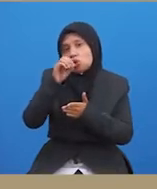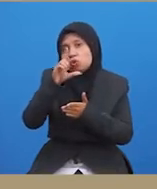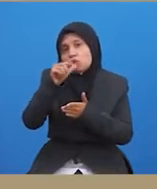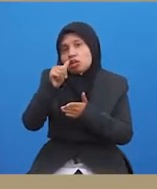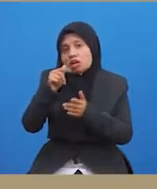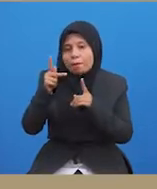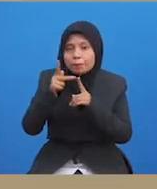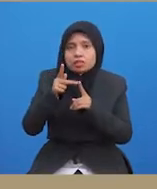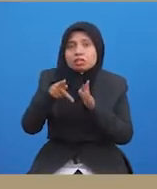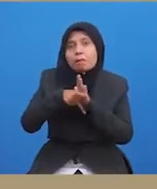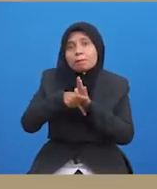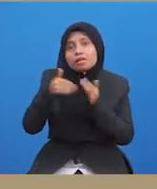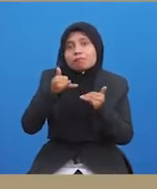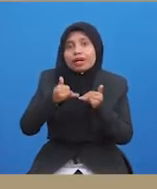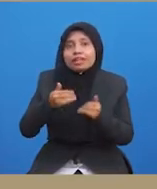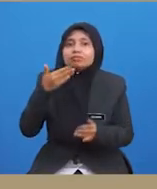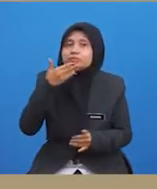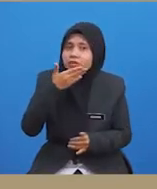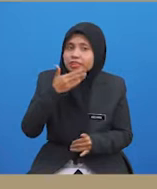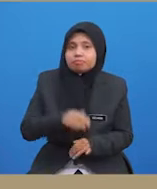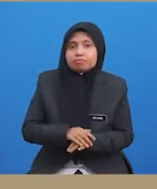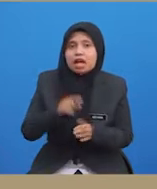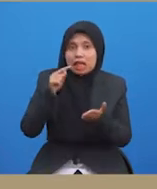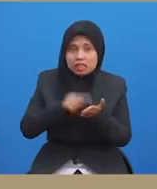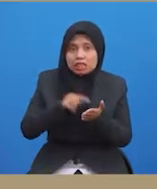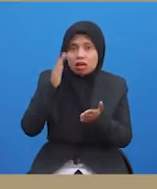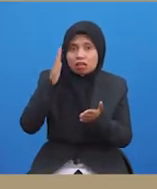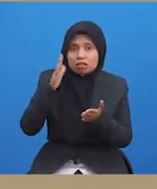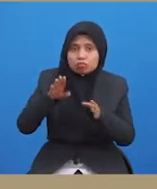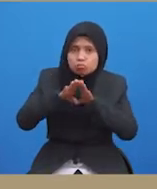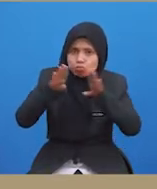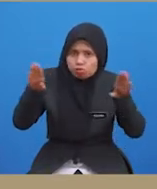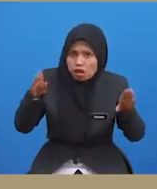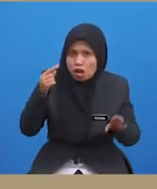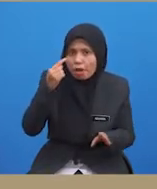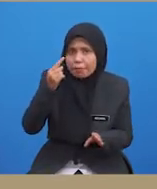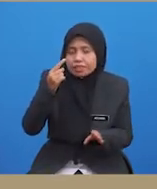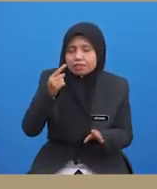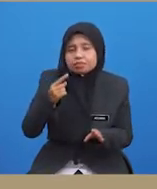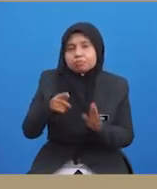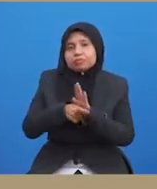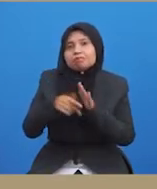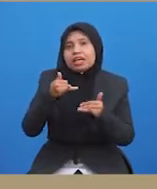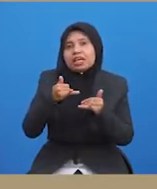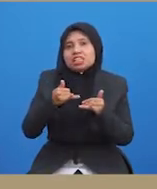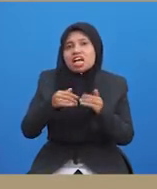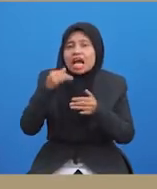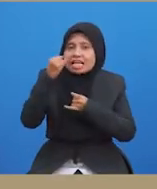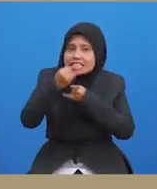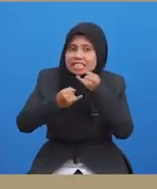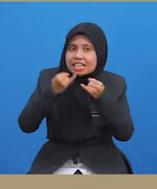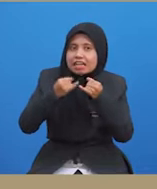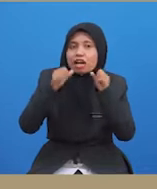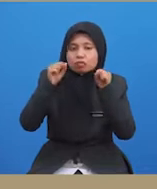idola kepada pemain-pemain muda. Ini akan membuka mata pemain bahawa kejayaan